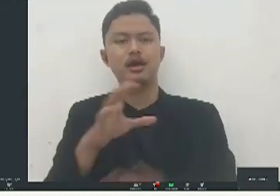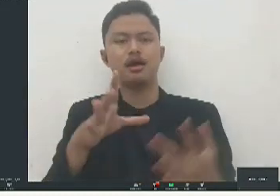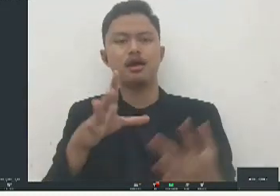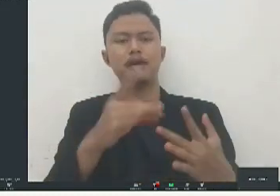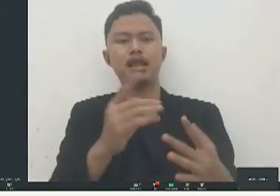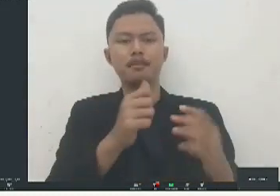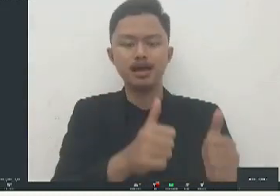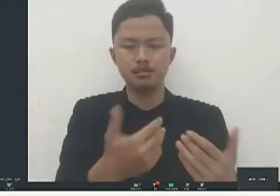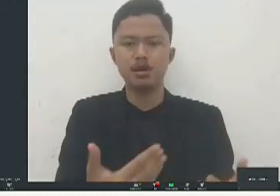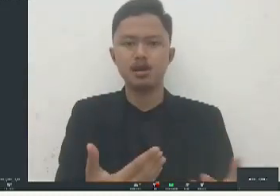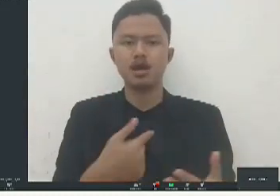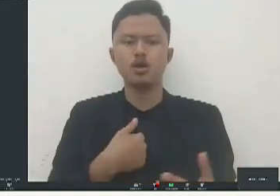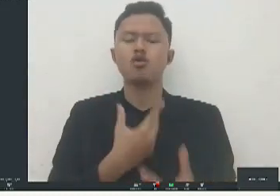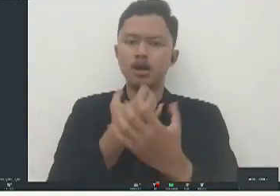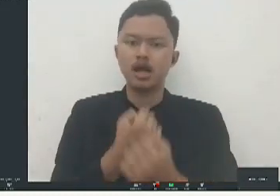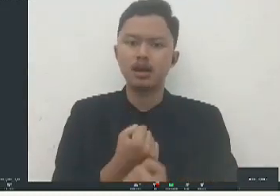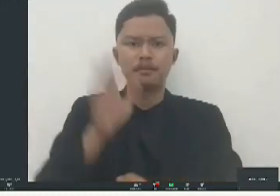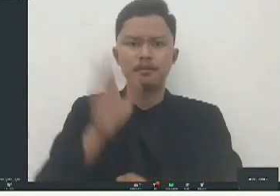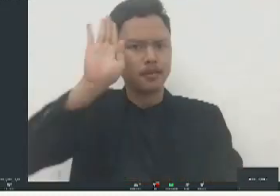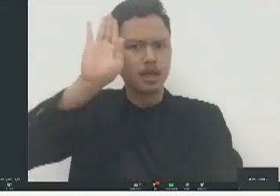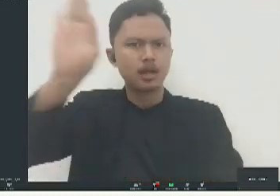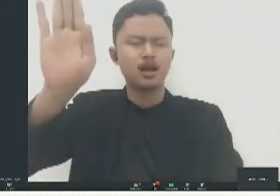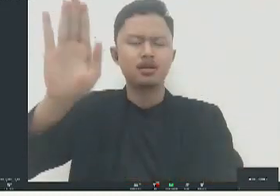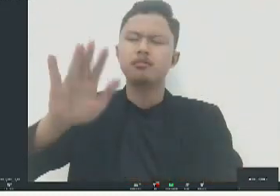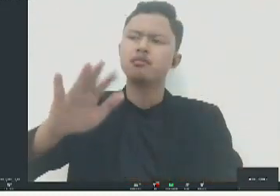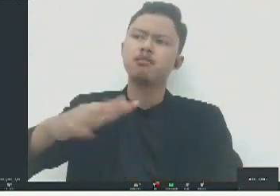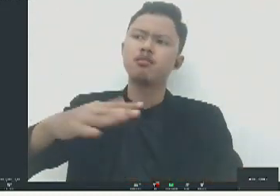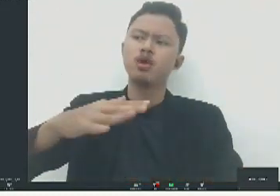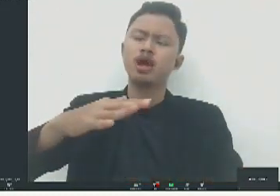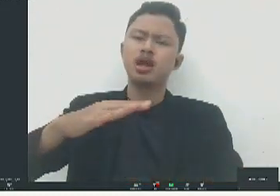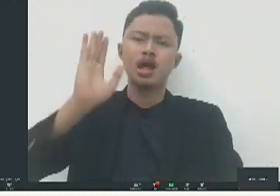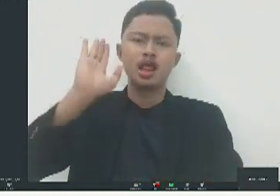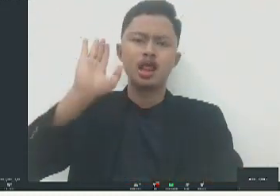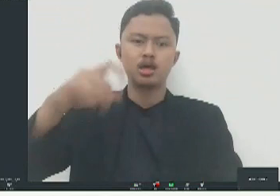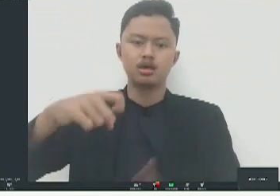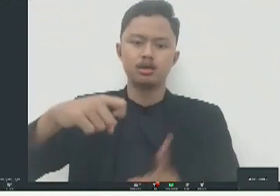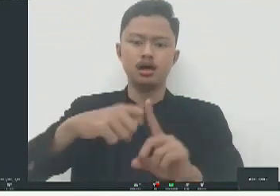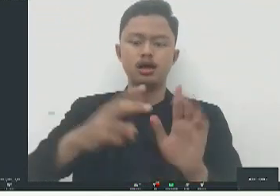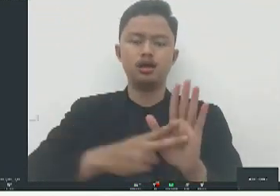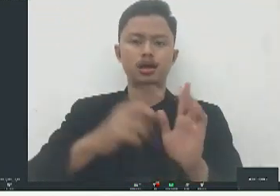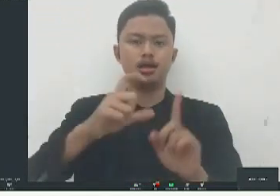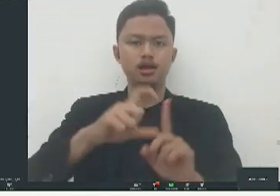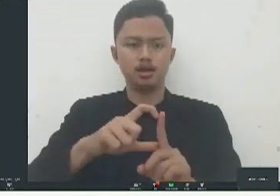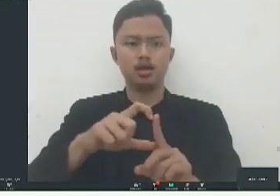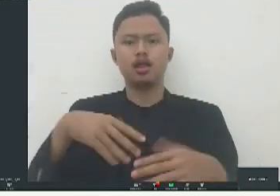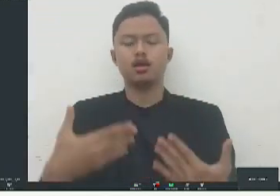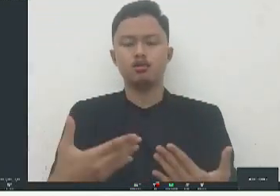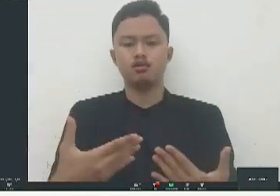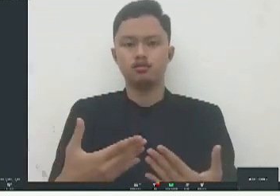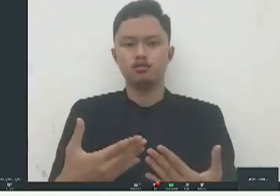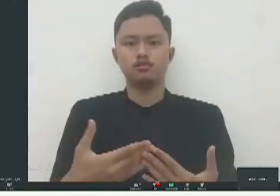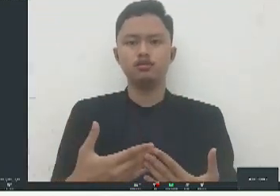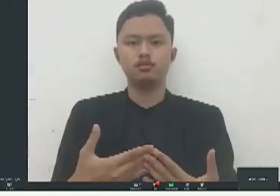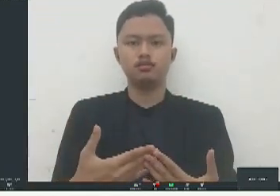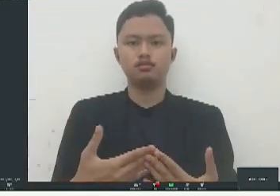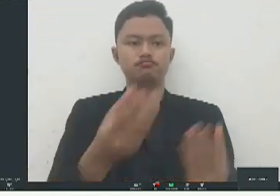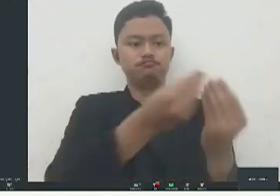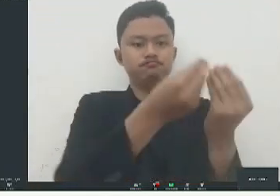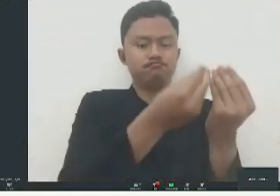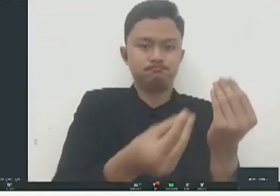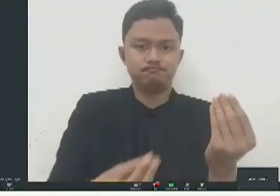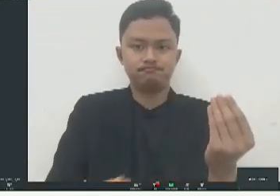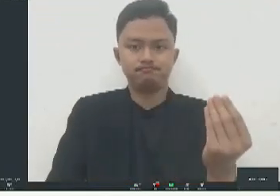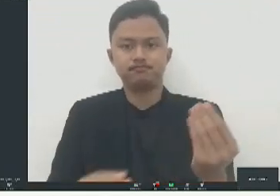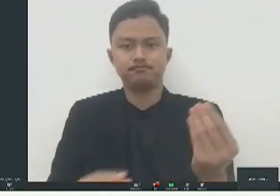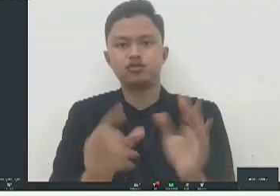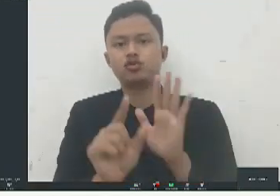ke depan mudah-mudahan dengan nanti adanya KND gitu kan lalu juga adanya turunan dari undang-undang